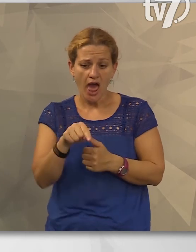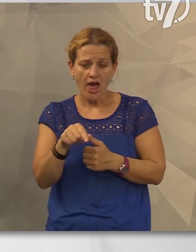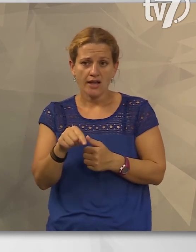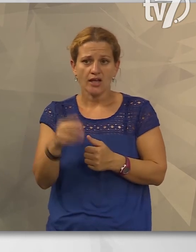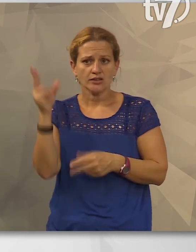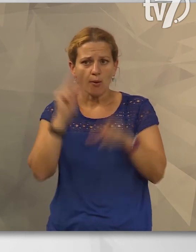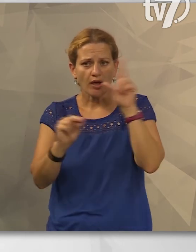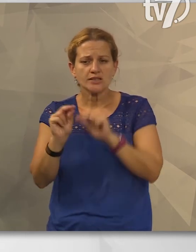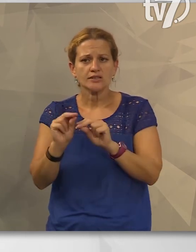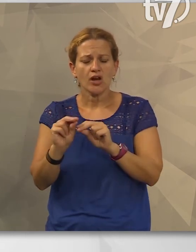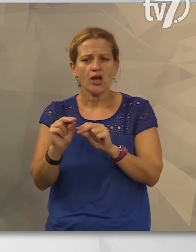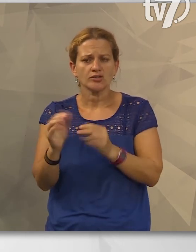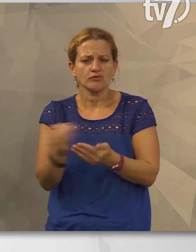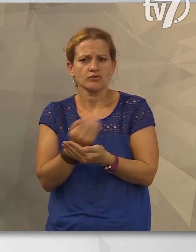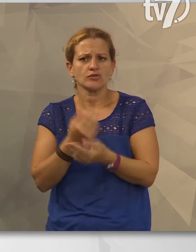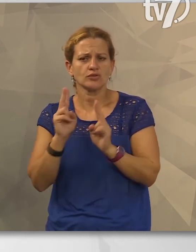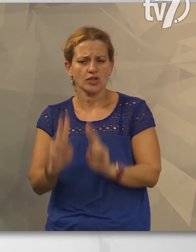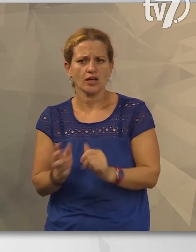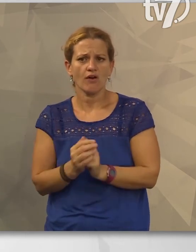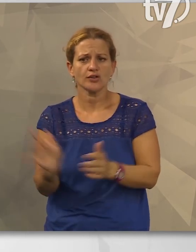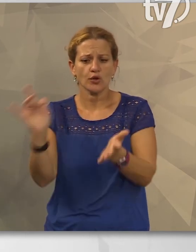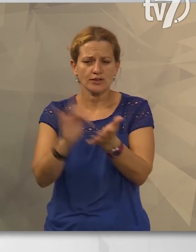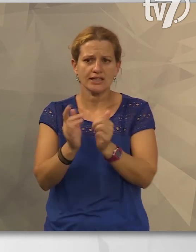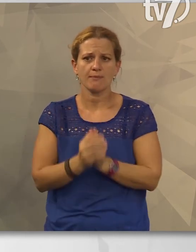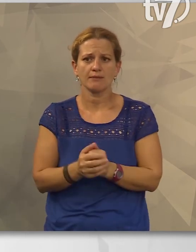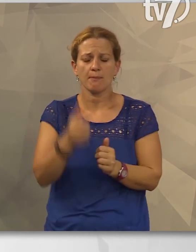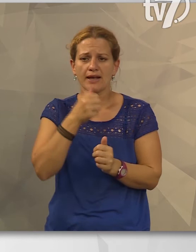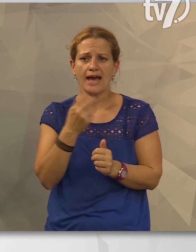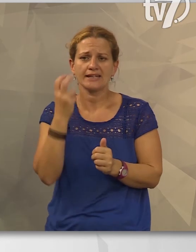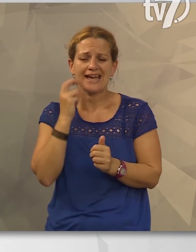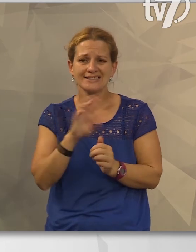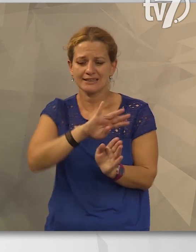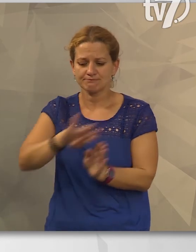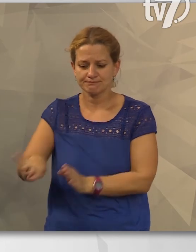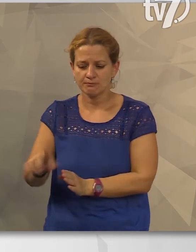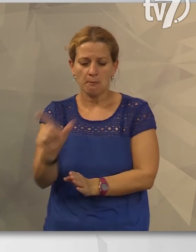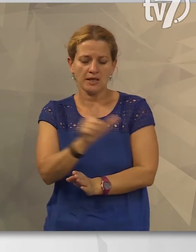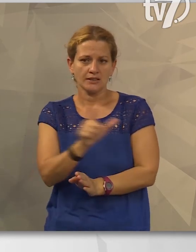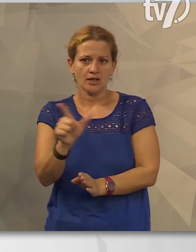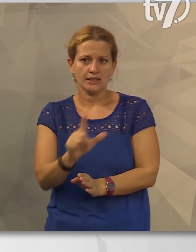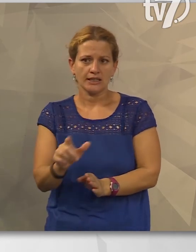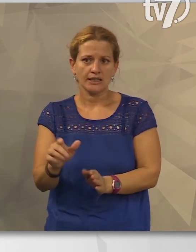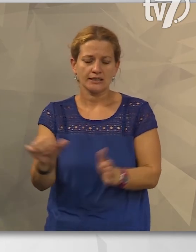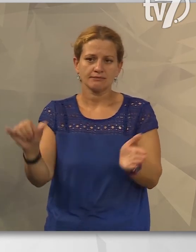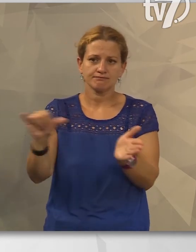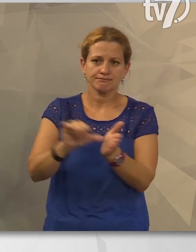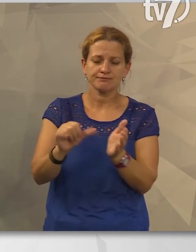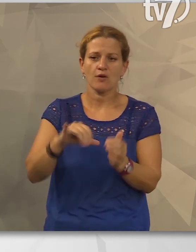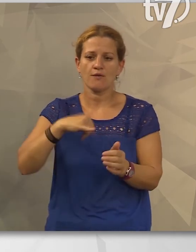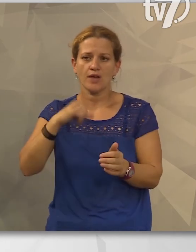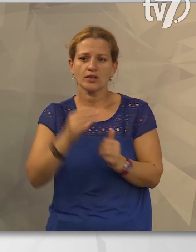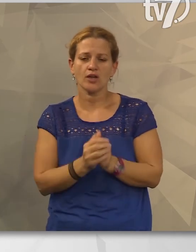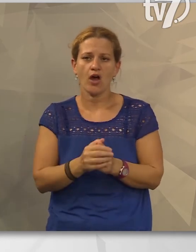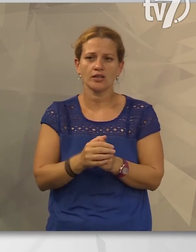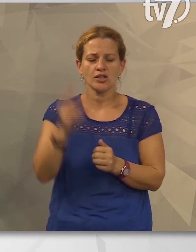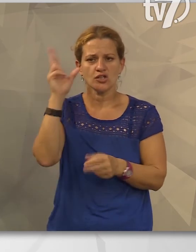szükségünk van középen, hiszen Pekári Keszter kivételével mind a két centerünk fiatal, és mondhatjuk, hogy